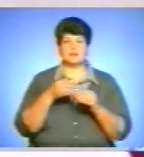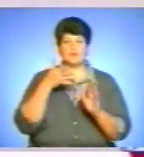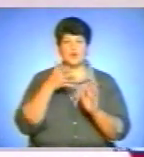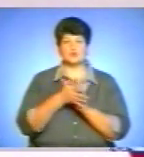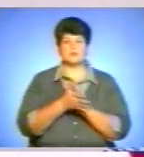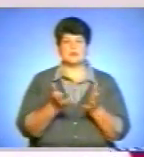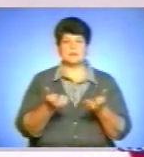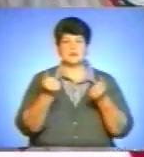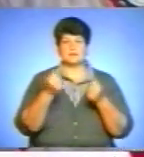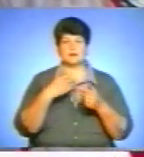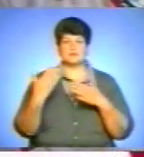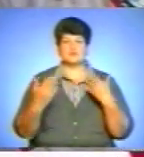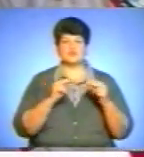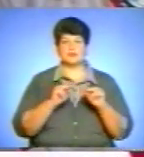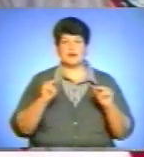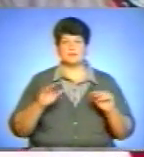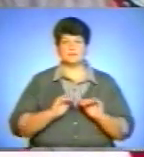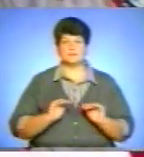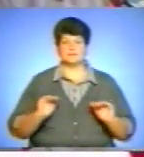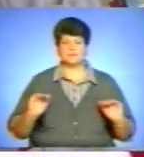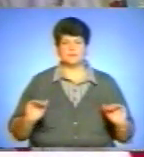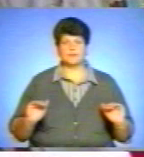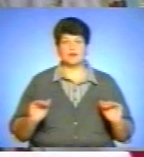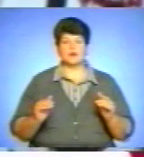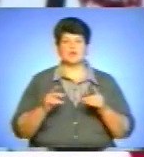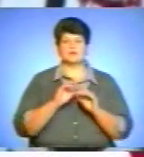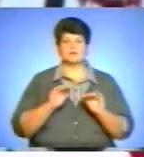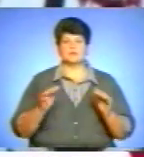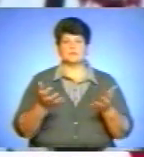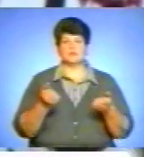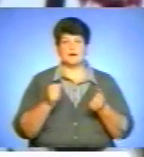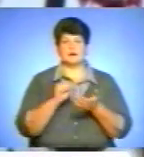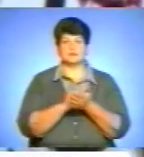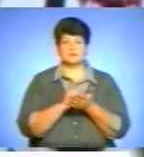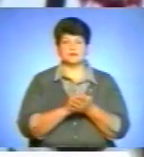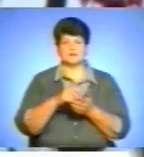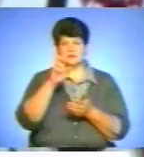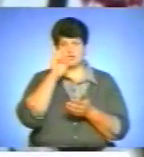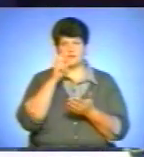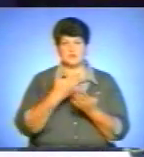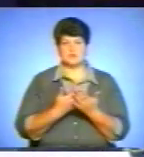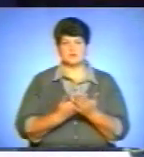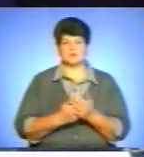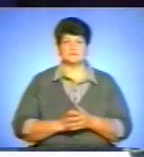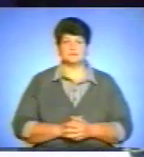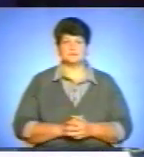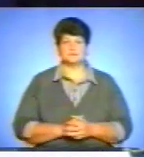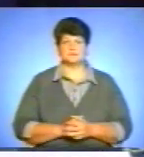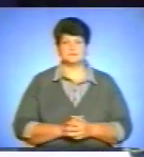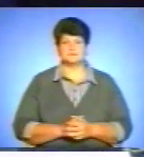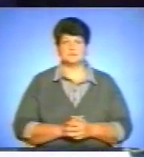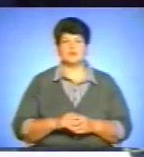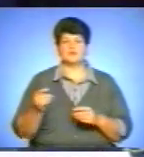між вчителями і учнями. Після закінчення колегіуму учениці одержують атестат державного взірця. У